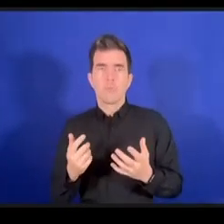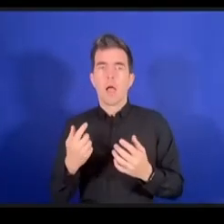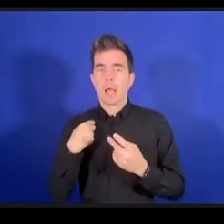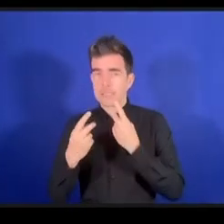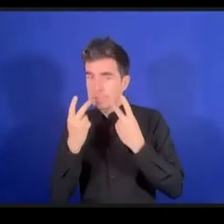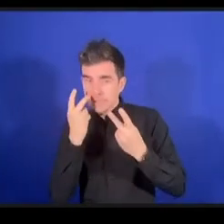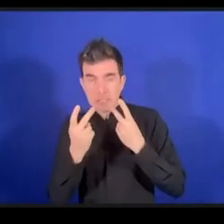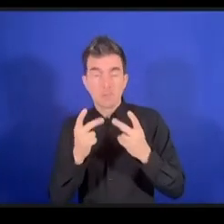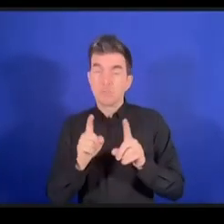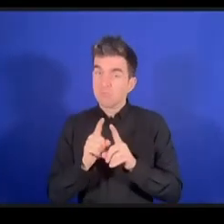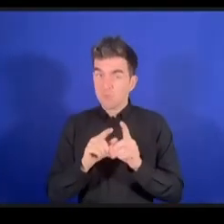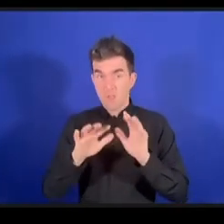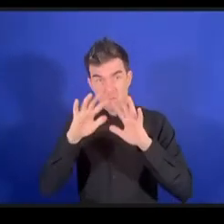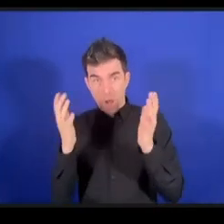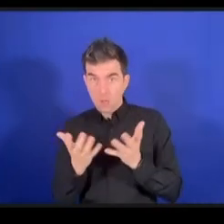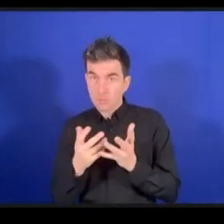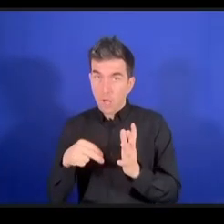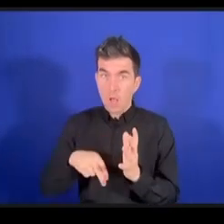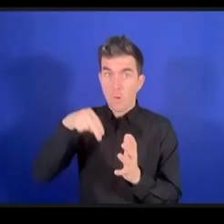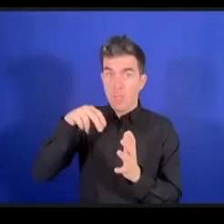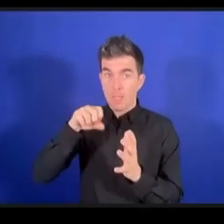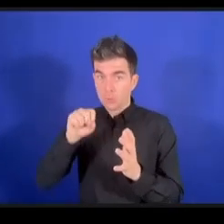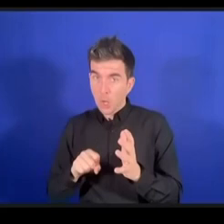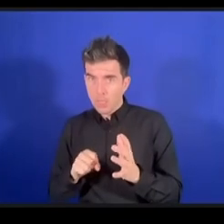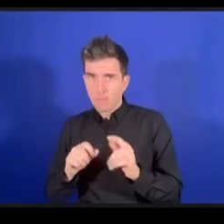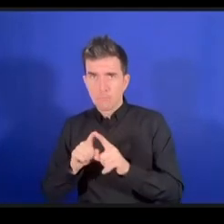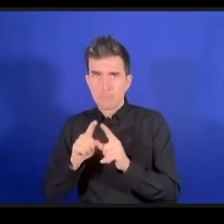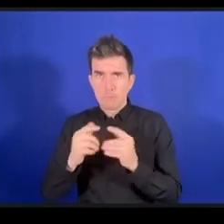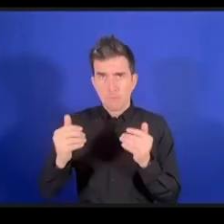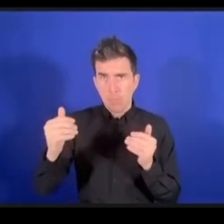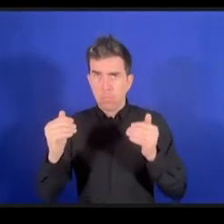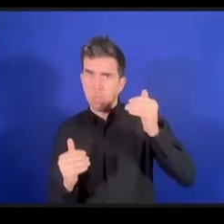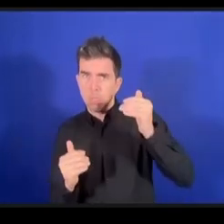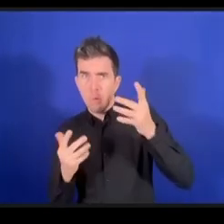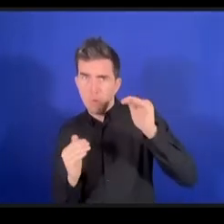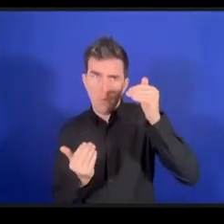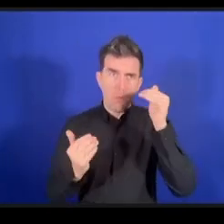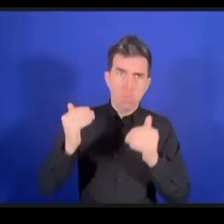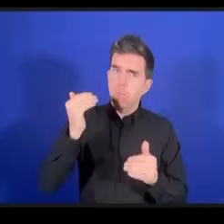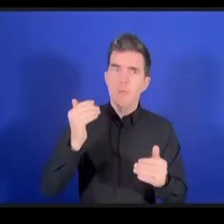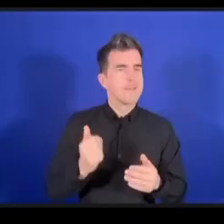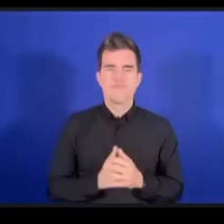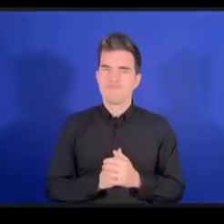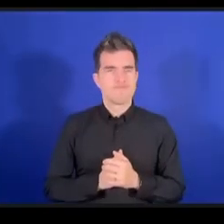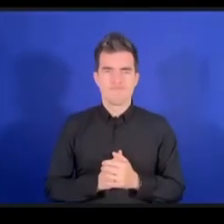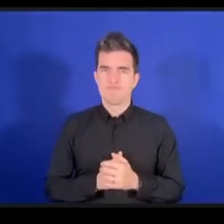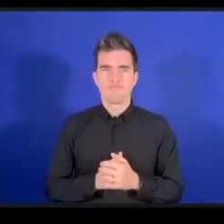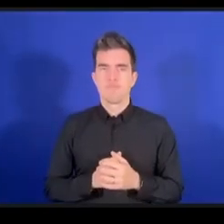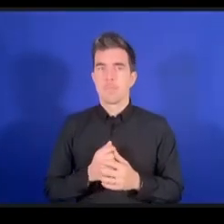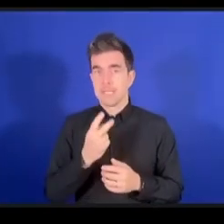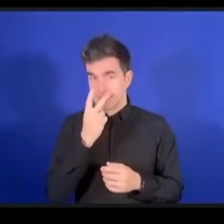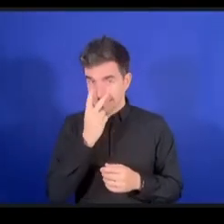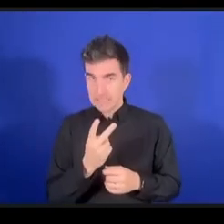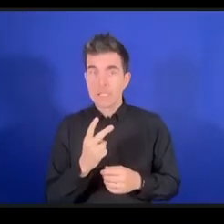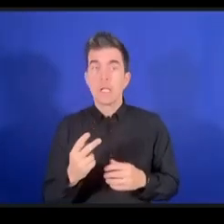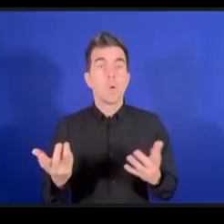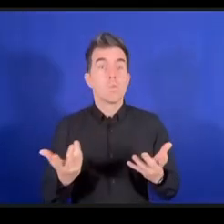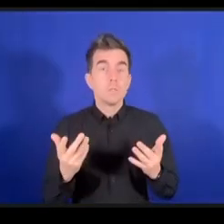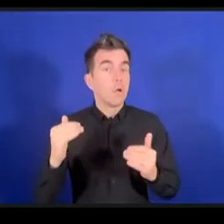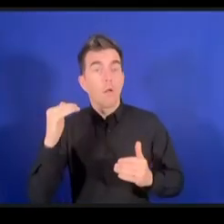وهنا لا تحدثوا عن الفارق الموجود ما بين الشمال العالمي وجنوب العالمي تحدثوا هنا